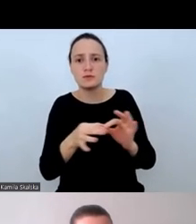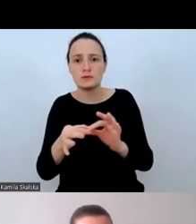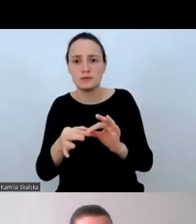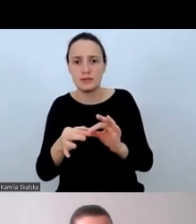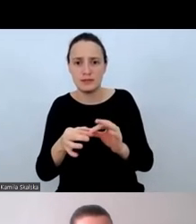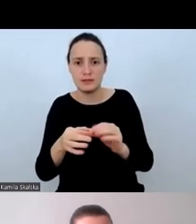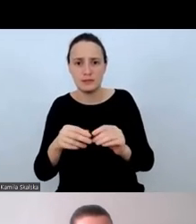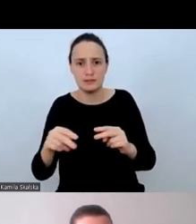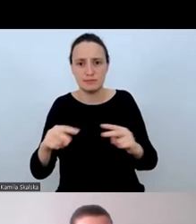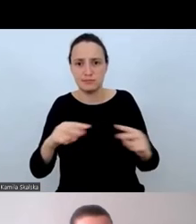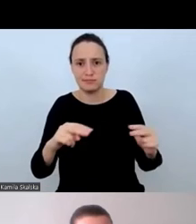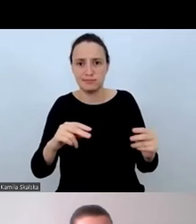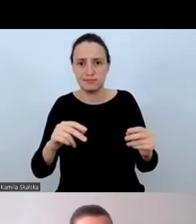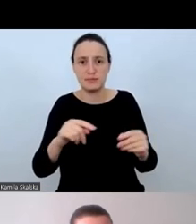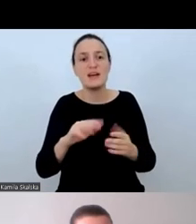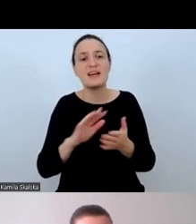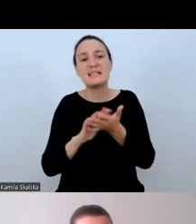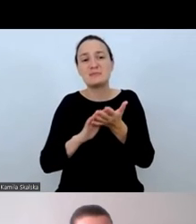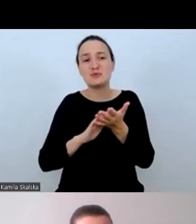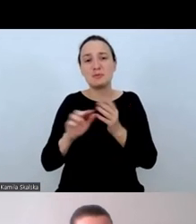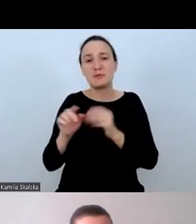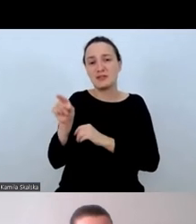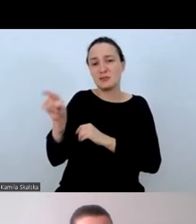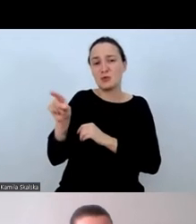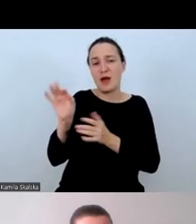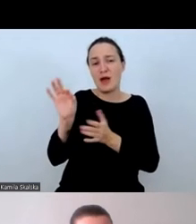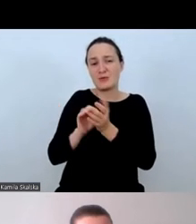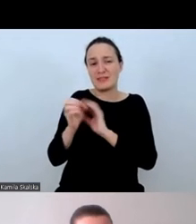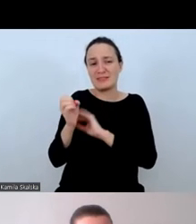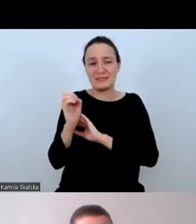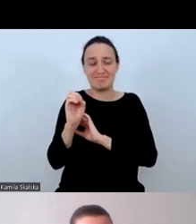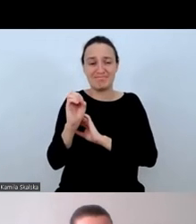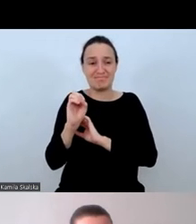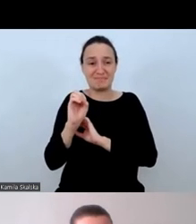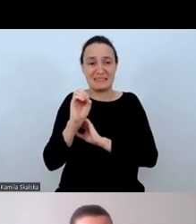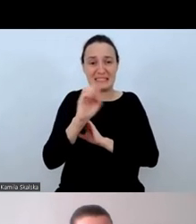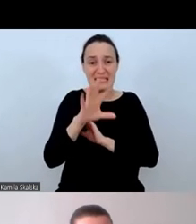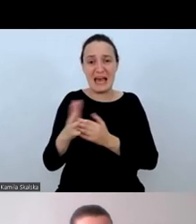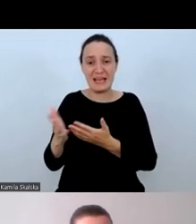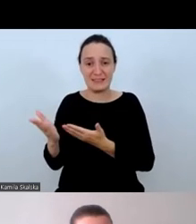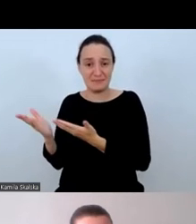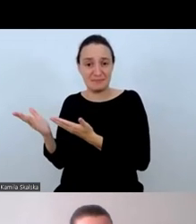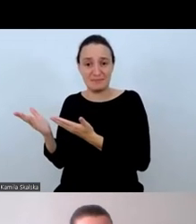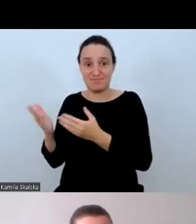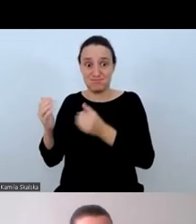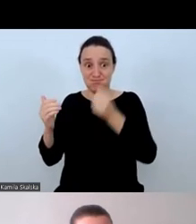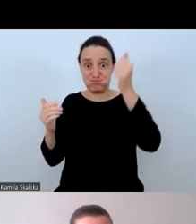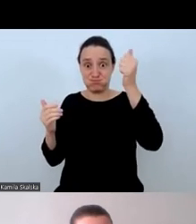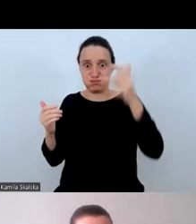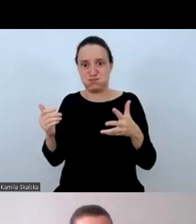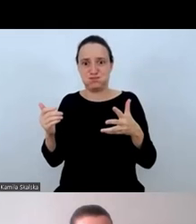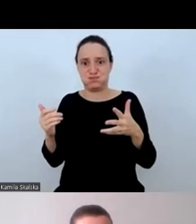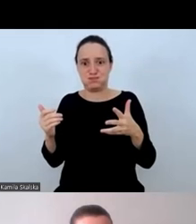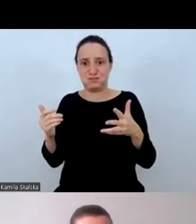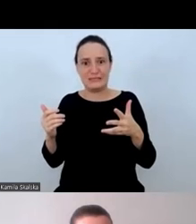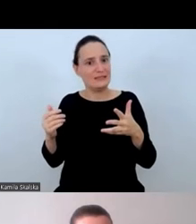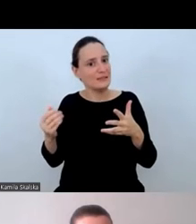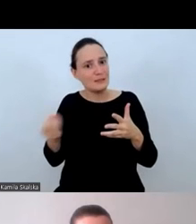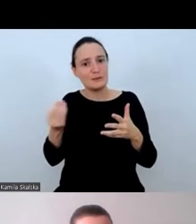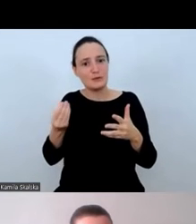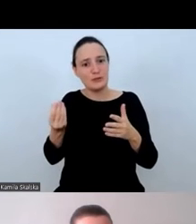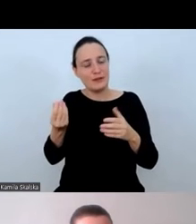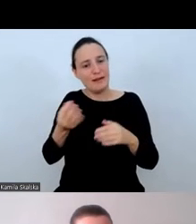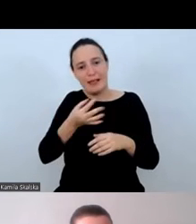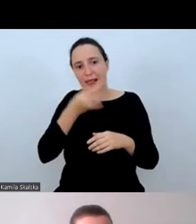przeogromny slajd. Muszę postarać się wstawić tutaj jakąś lepszą